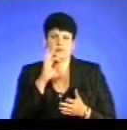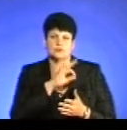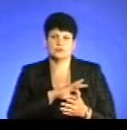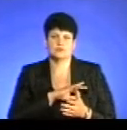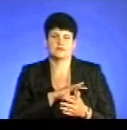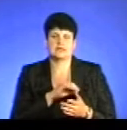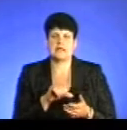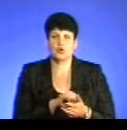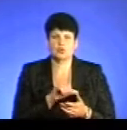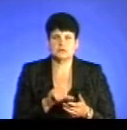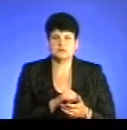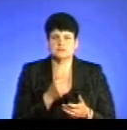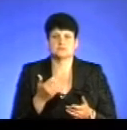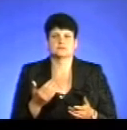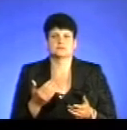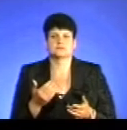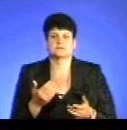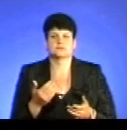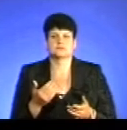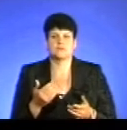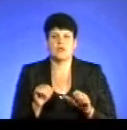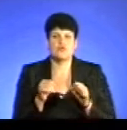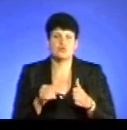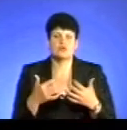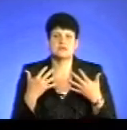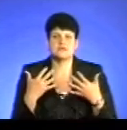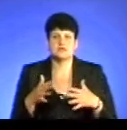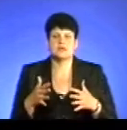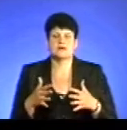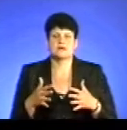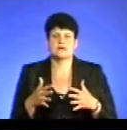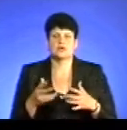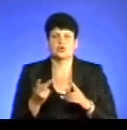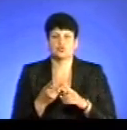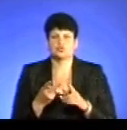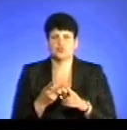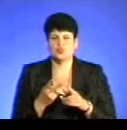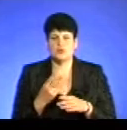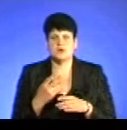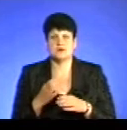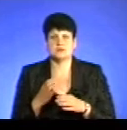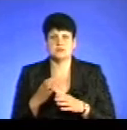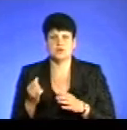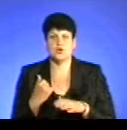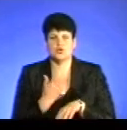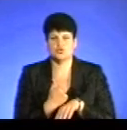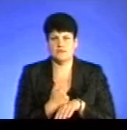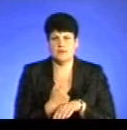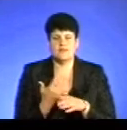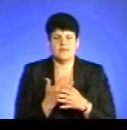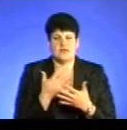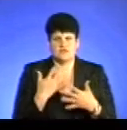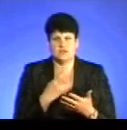наркотичні речовини. То формується вже друга стадія, основна, де вже